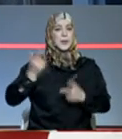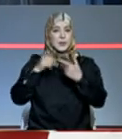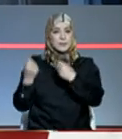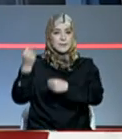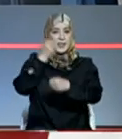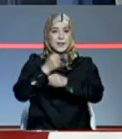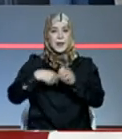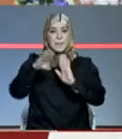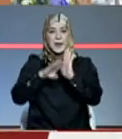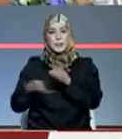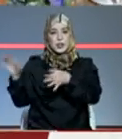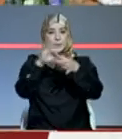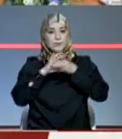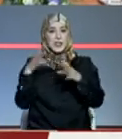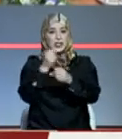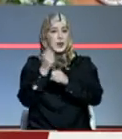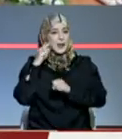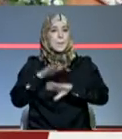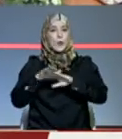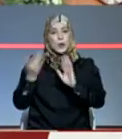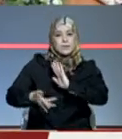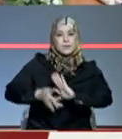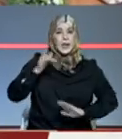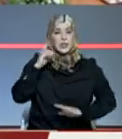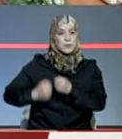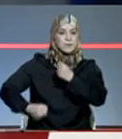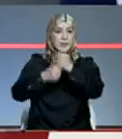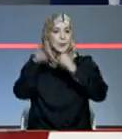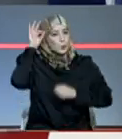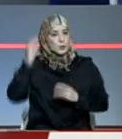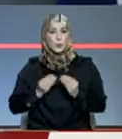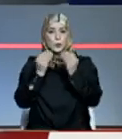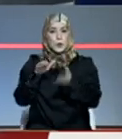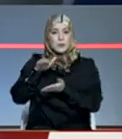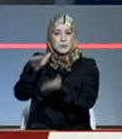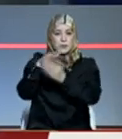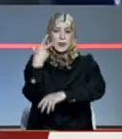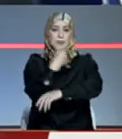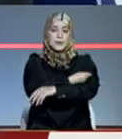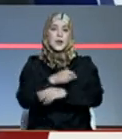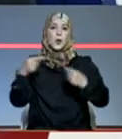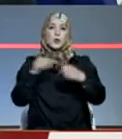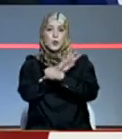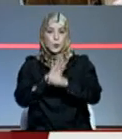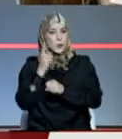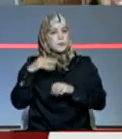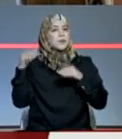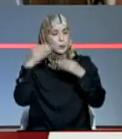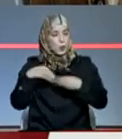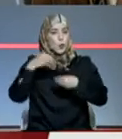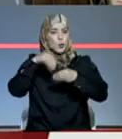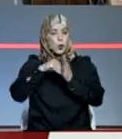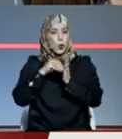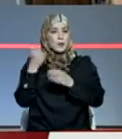مقاربة شاملة ومتجددة لملف الهجرة ودعم جهود تونس في توفير اللقاحات ضد فيروس كوفيد-19 وتكثيف التعاون